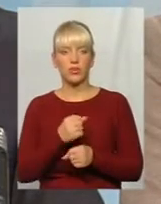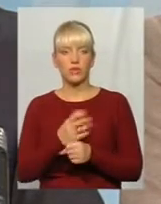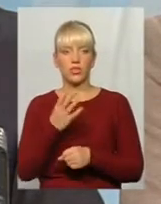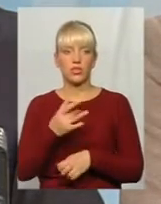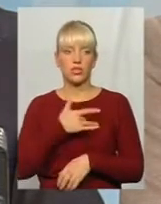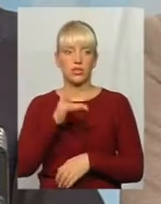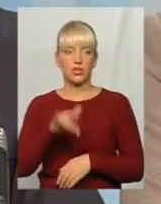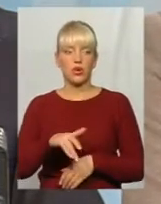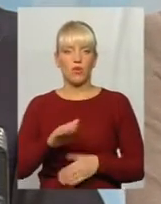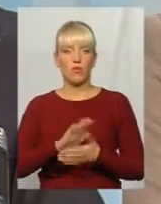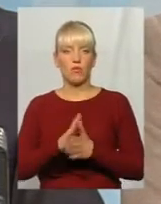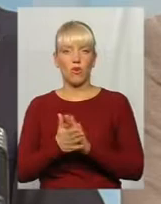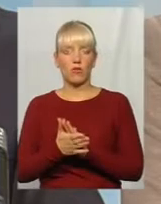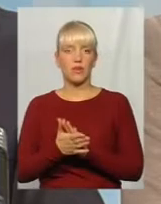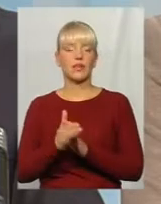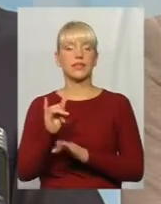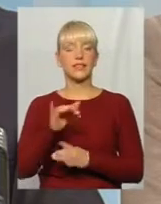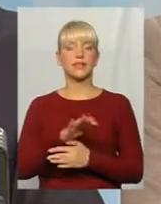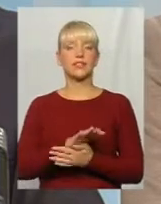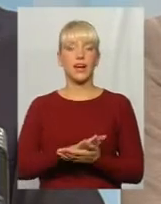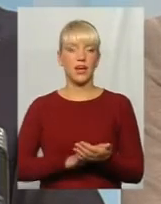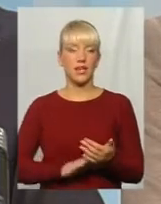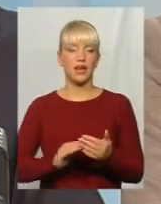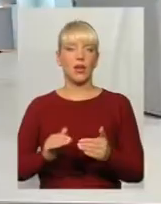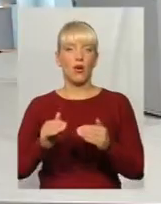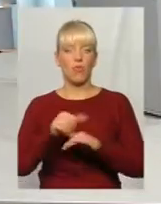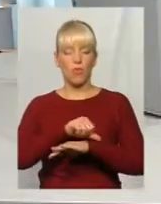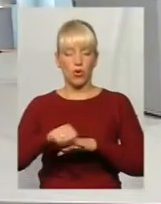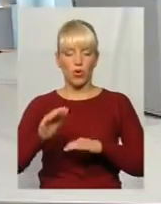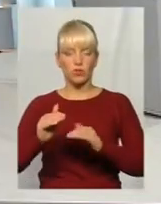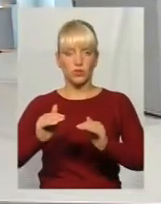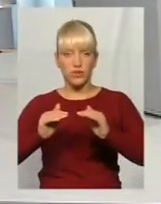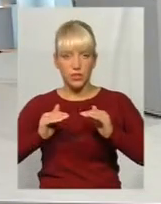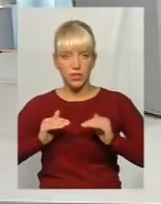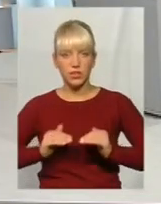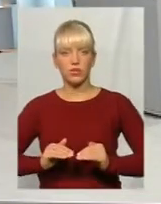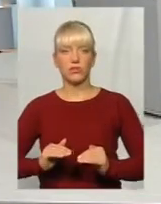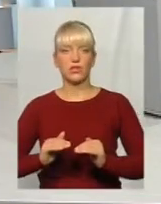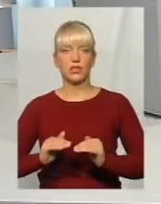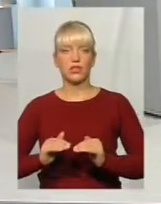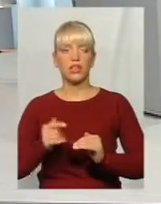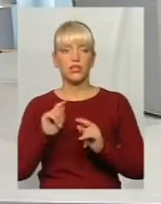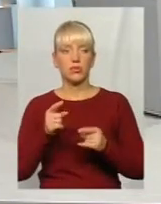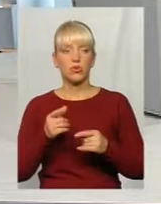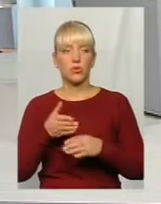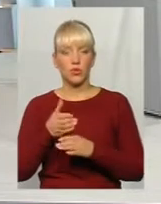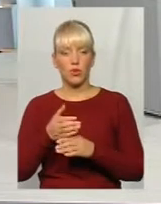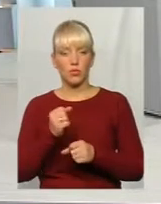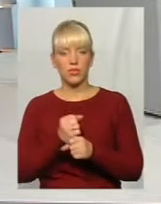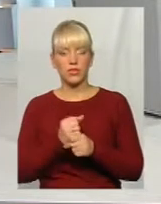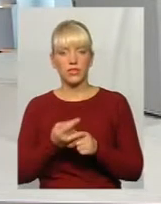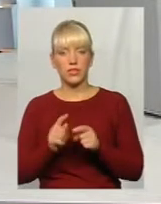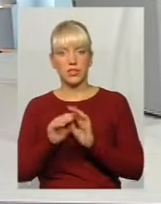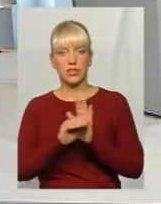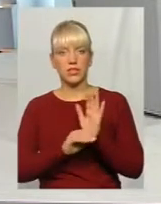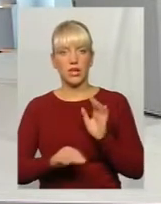жорсткійших умовах. І далі поріг буде знижуватись, тому що також допомагаю працювати в цій системі в